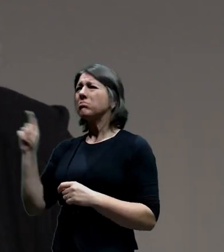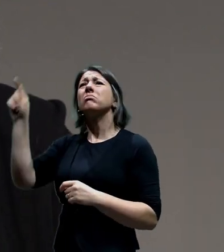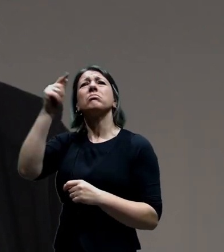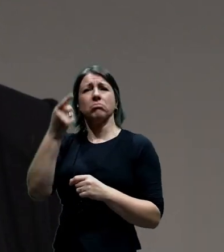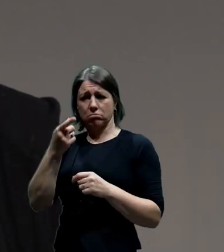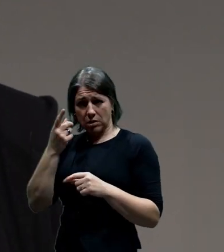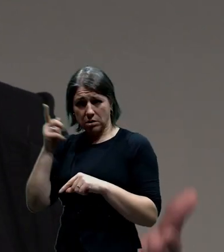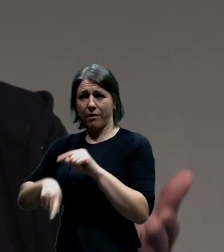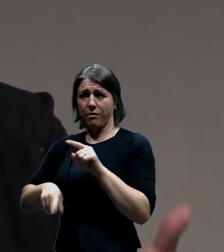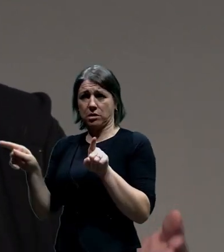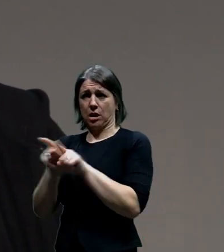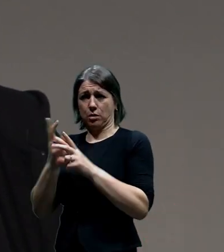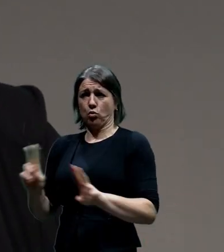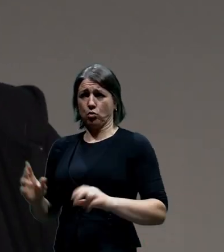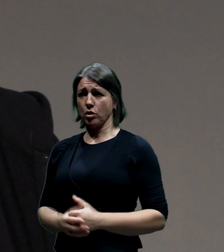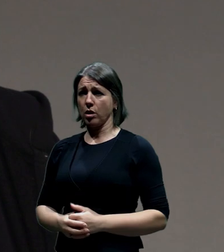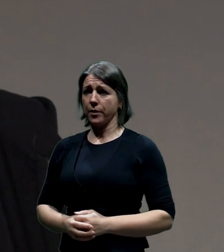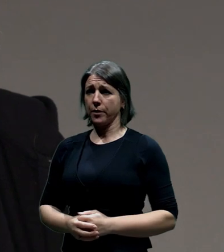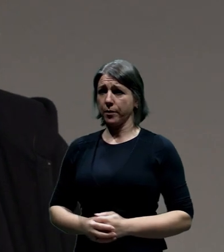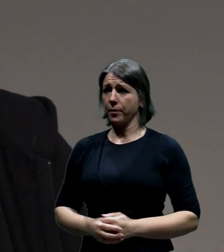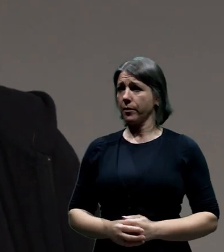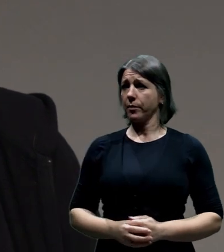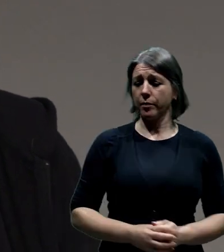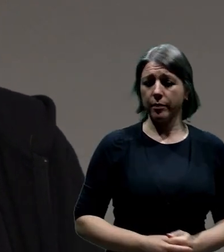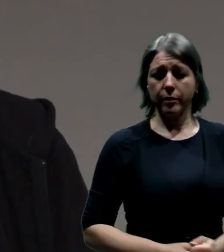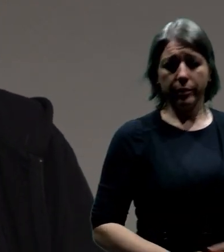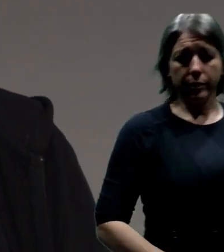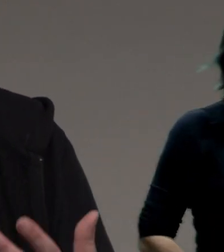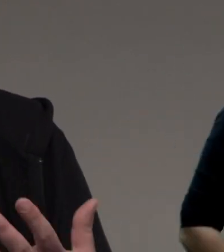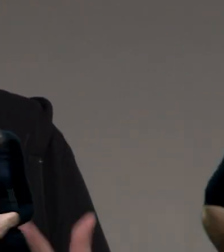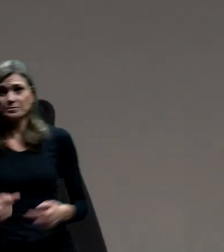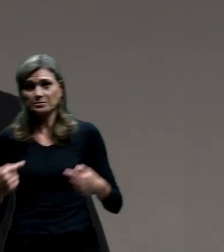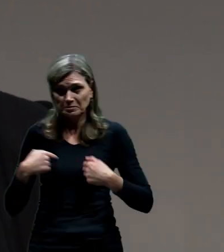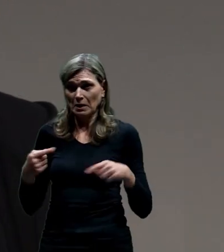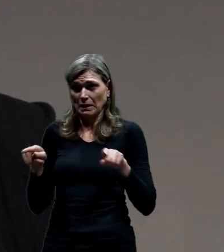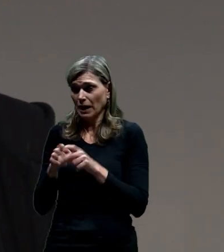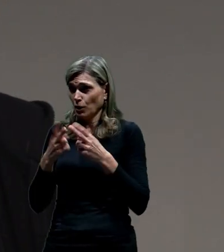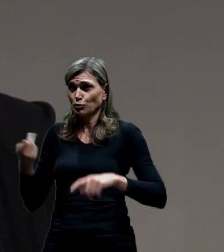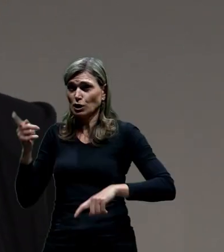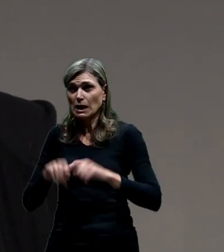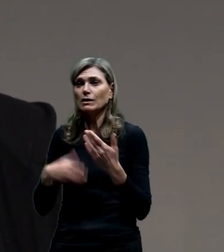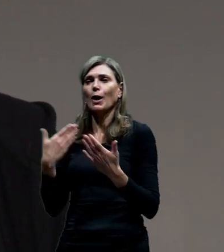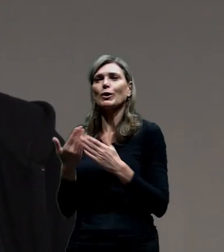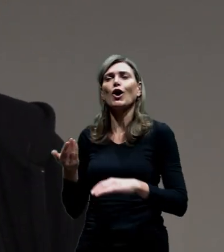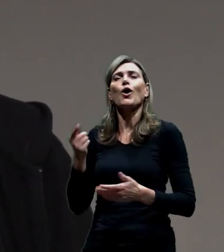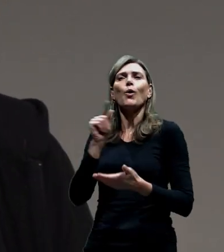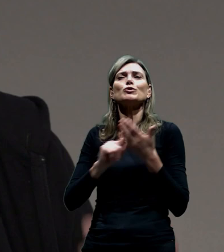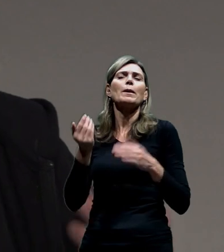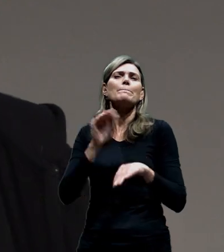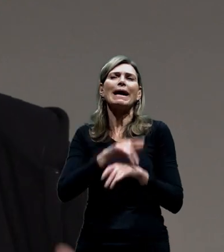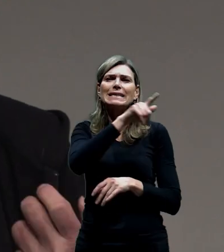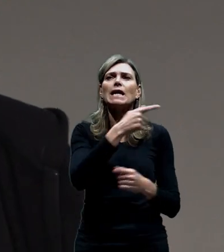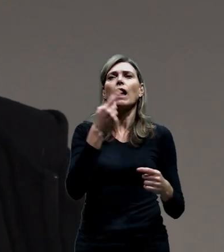může stát. Takže třeba to, že vlastně orgání města, magistrát nad tím přemýšlí vlastně, jak zachránit tu situaci Holešovička,